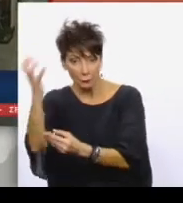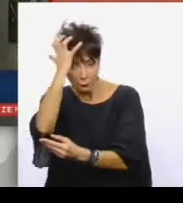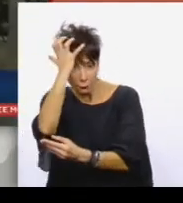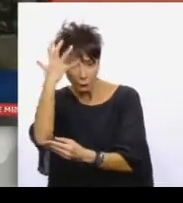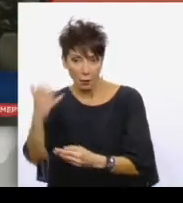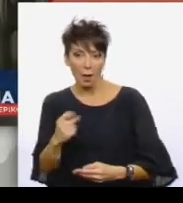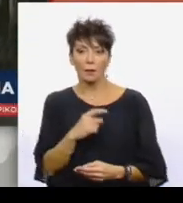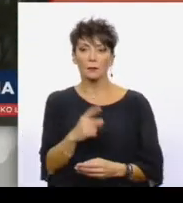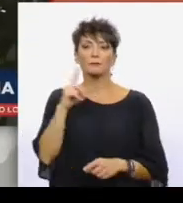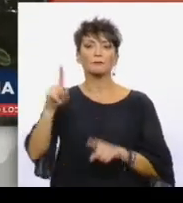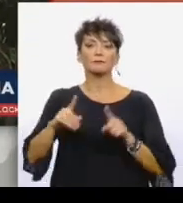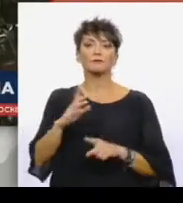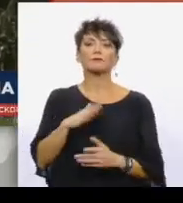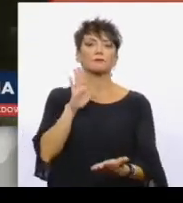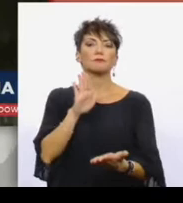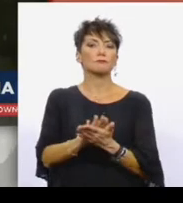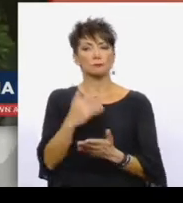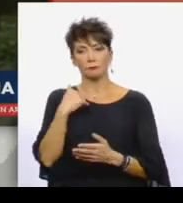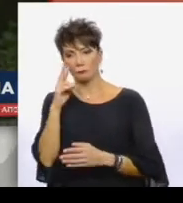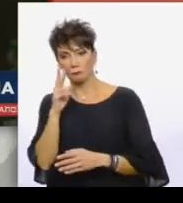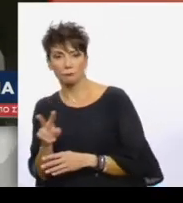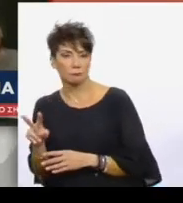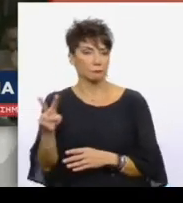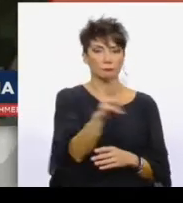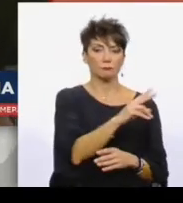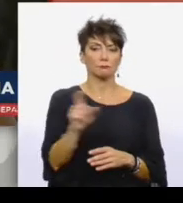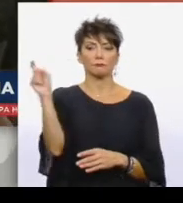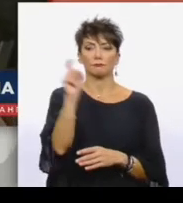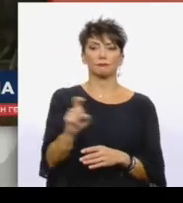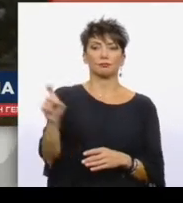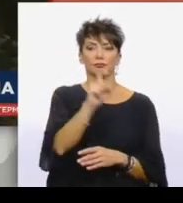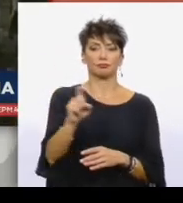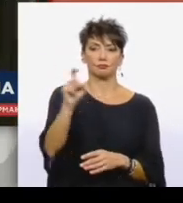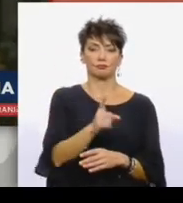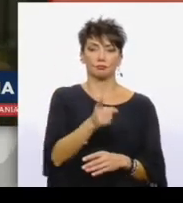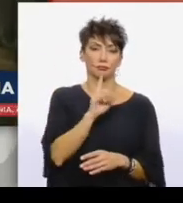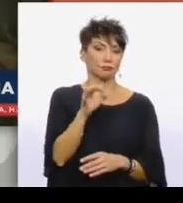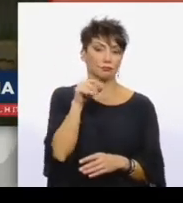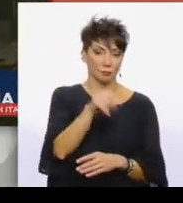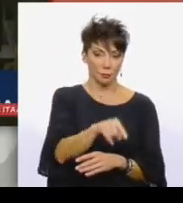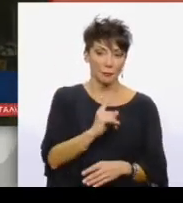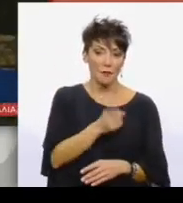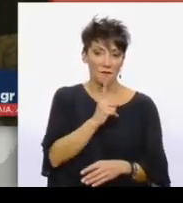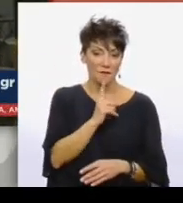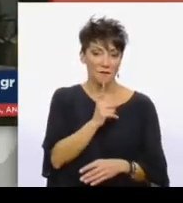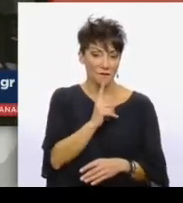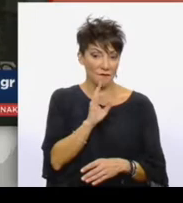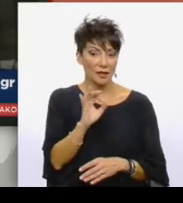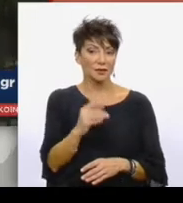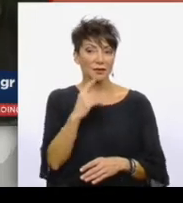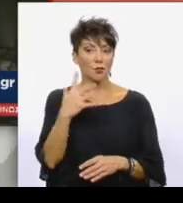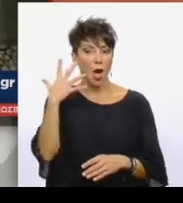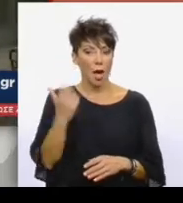Σύμφωνα με αυτόπτες μάρτυρες, οι άντρες των ΜΑΤ έκαναν χρήση χημικών σε αυτό εδώ το σημείο που ήταν γεμάτο από θαμόνες.